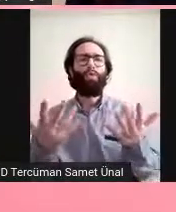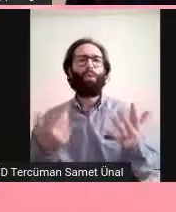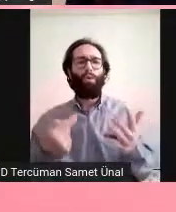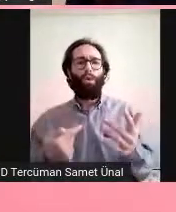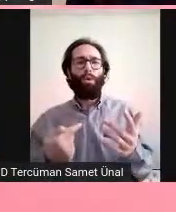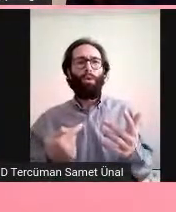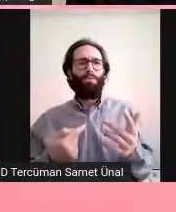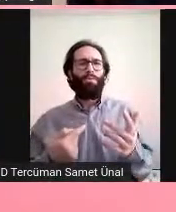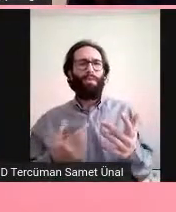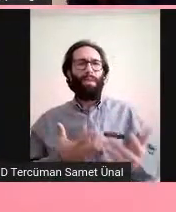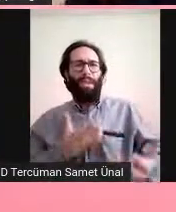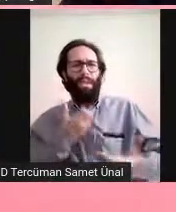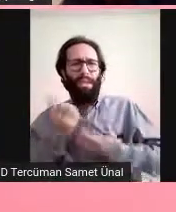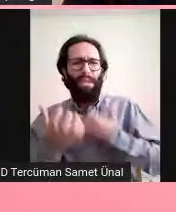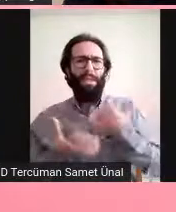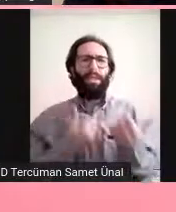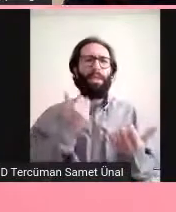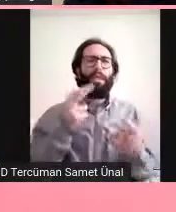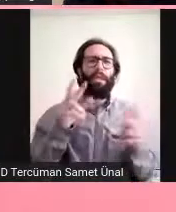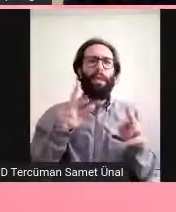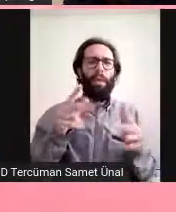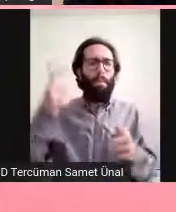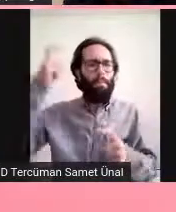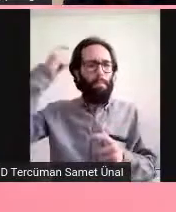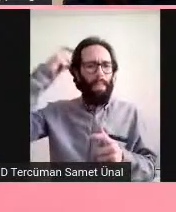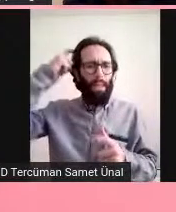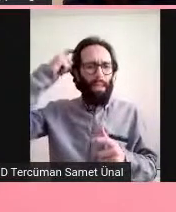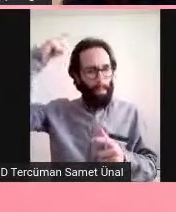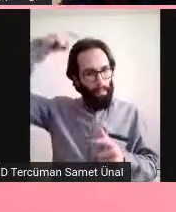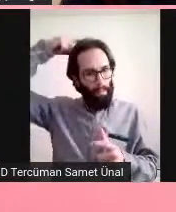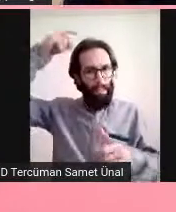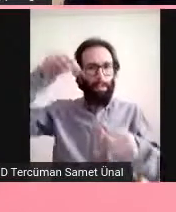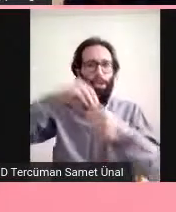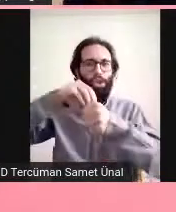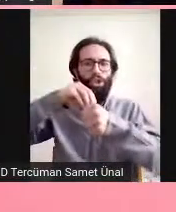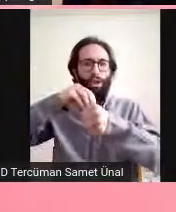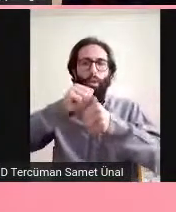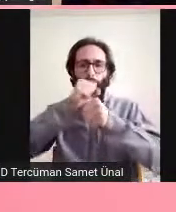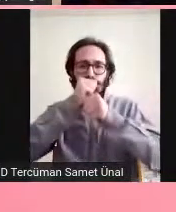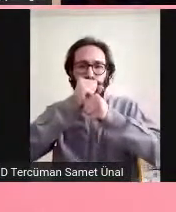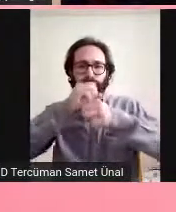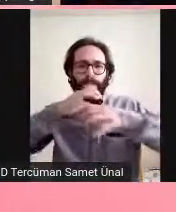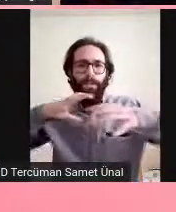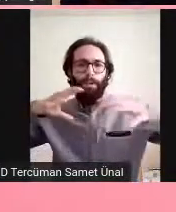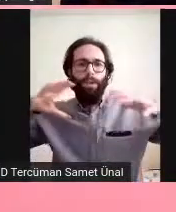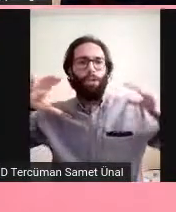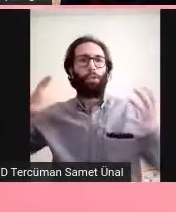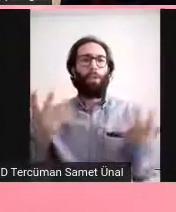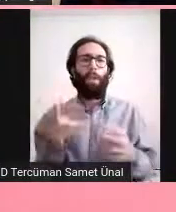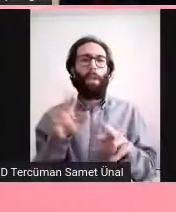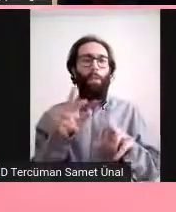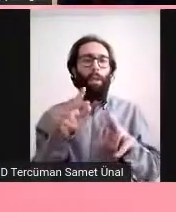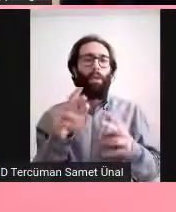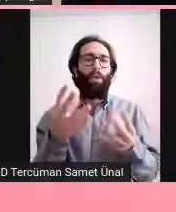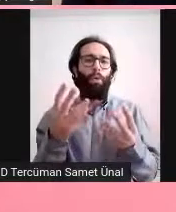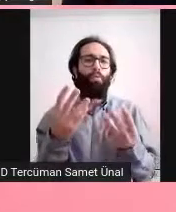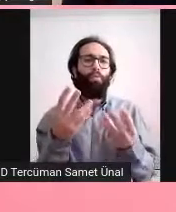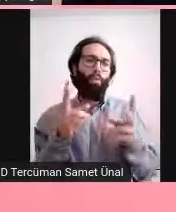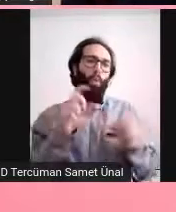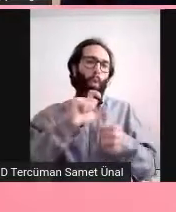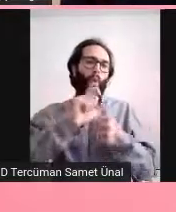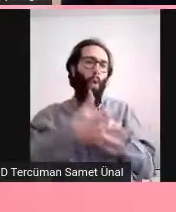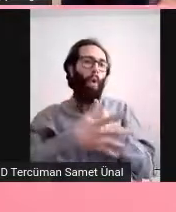var. Hezeyan en çok görüleni. Yani hasta yatağında yatarken özellikle yoğun bakımda çok sık